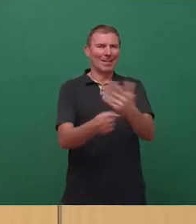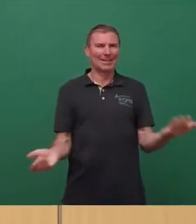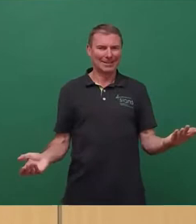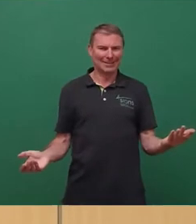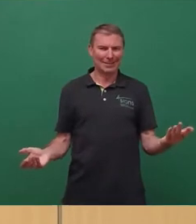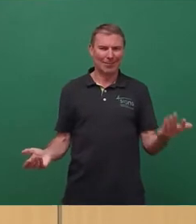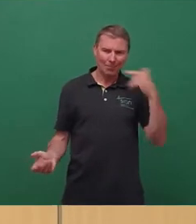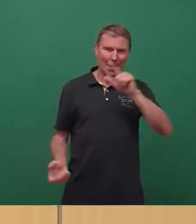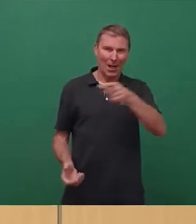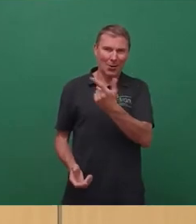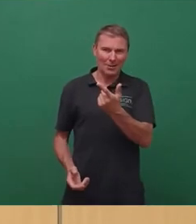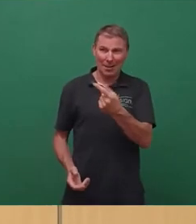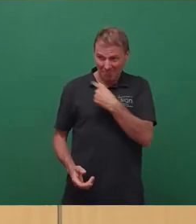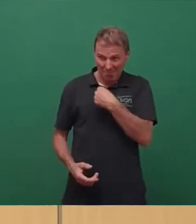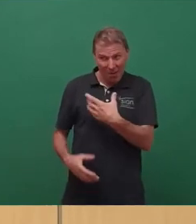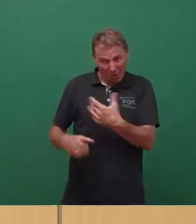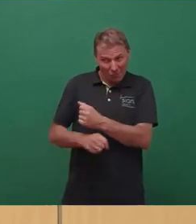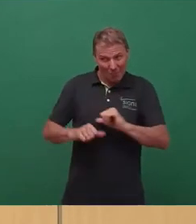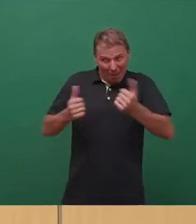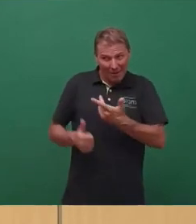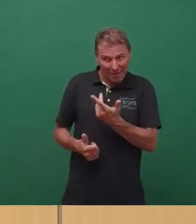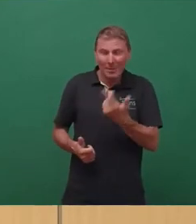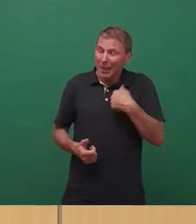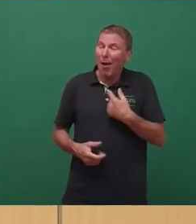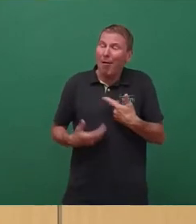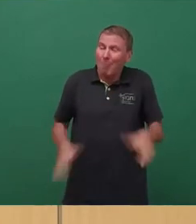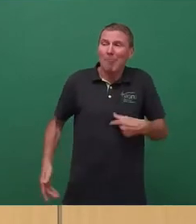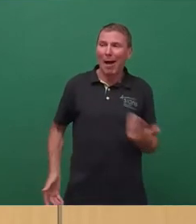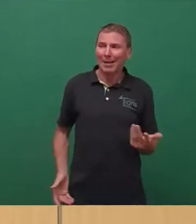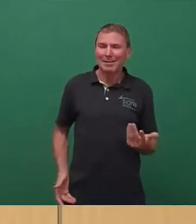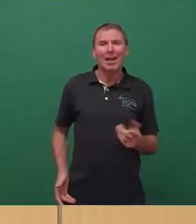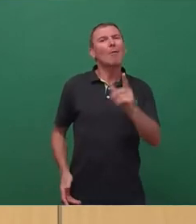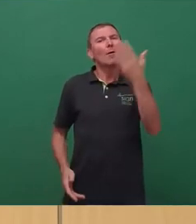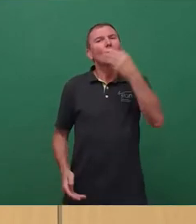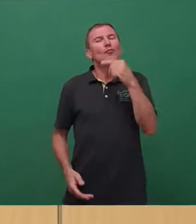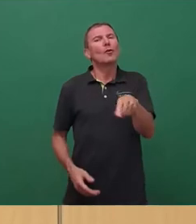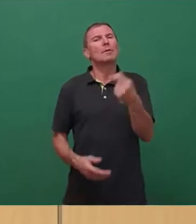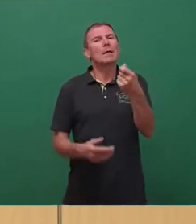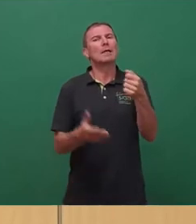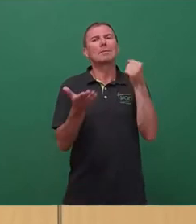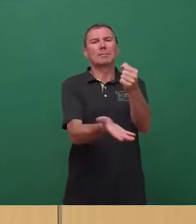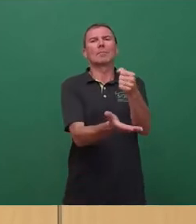Wenn wir das erleben gemeinsam, würde ich das tun. Auf jeden Fall finde ich das ganz wichtig, dass wir hier,